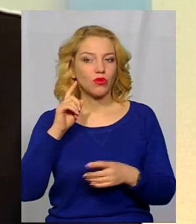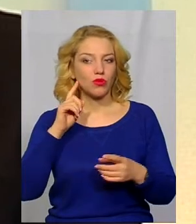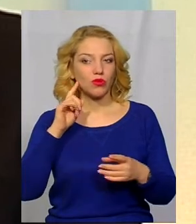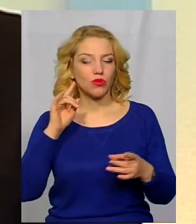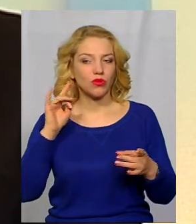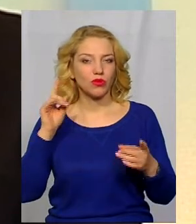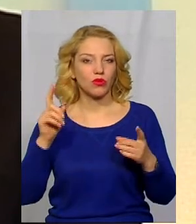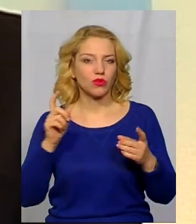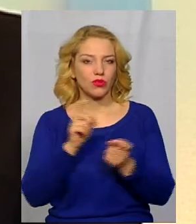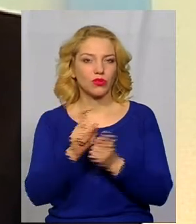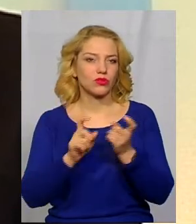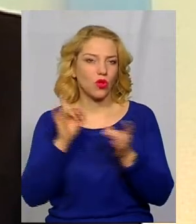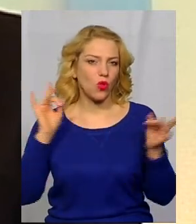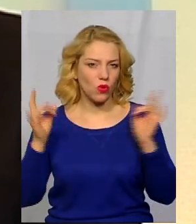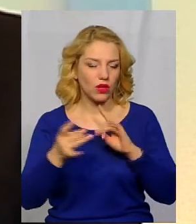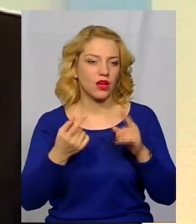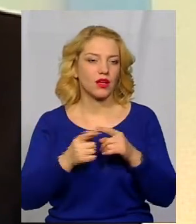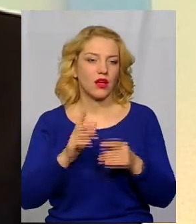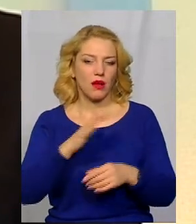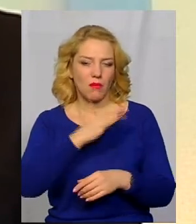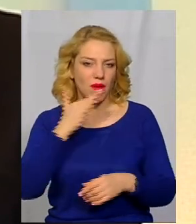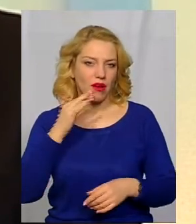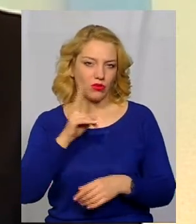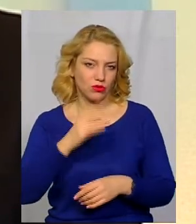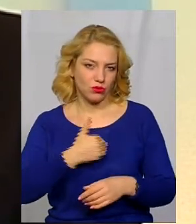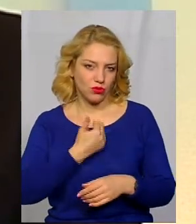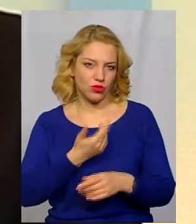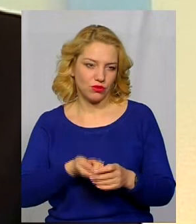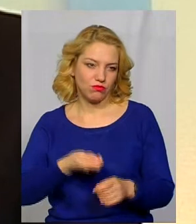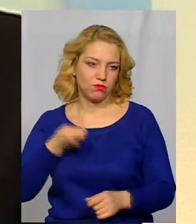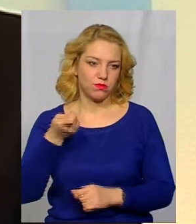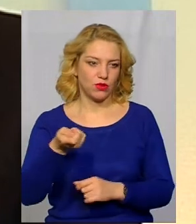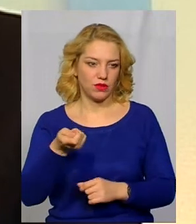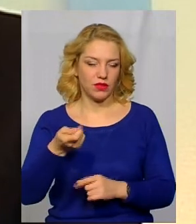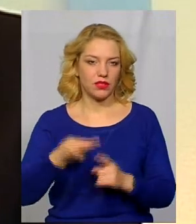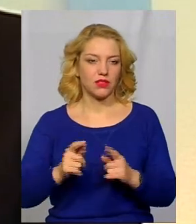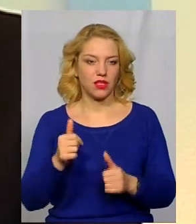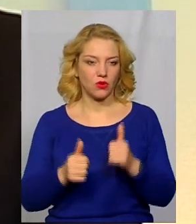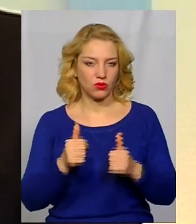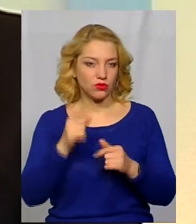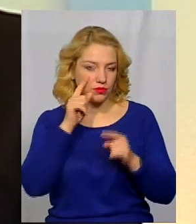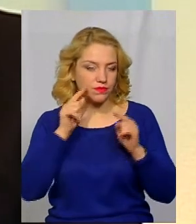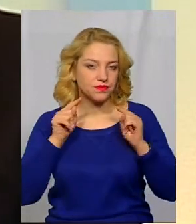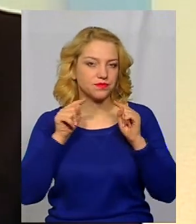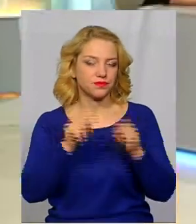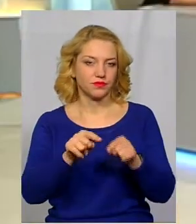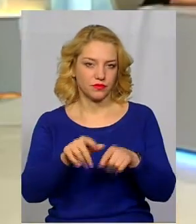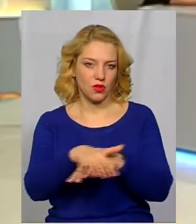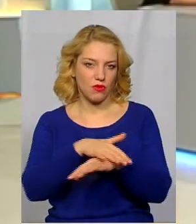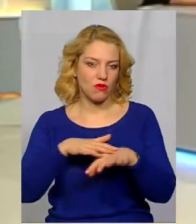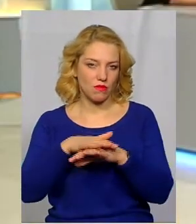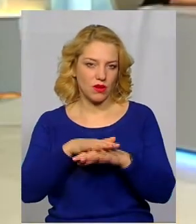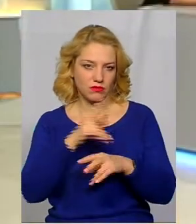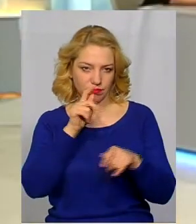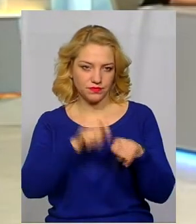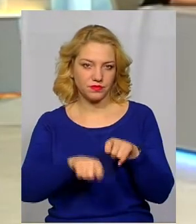подаватися, і в тому числі одіозних теж фігур. Тому цей конкурс буде підпильним громадським. маєте намір